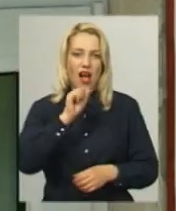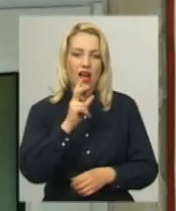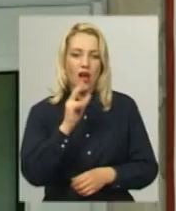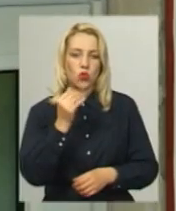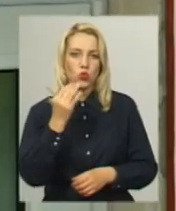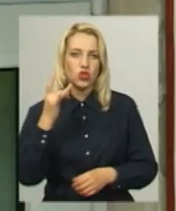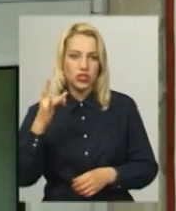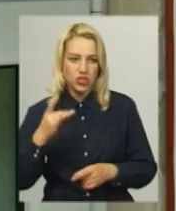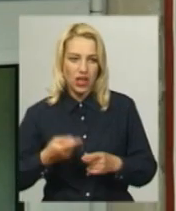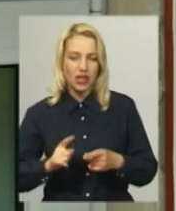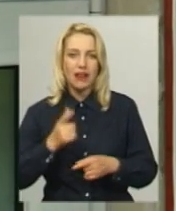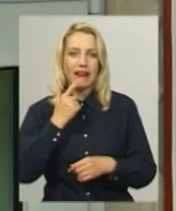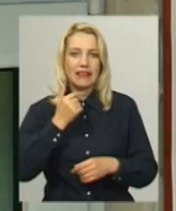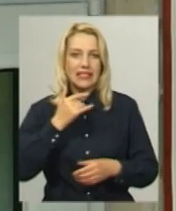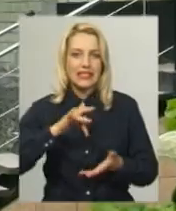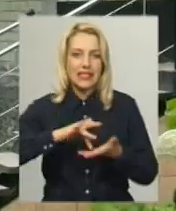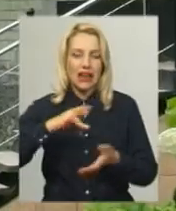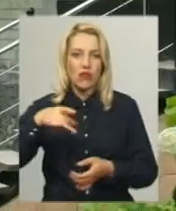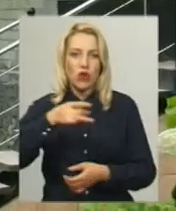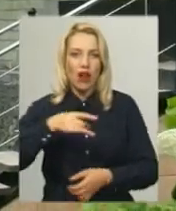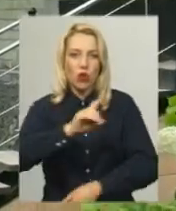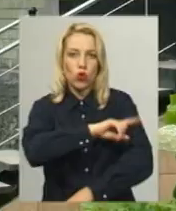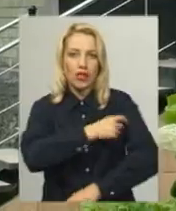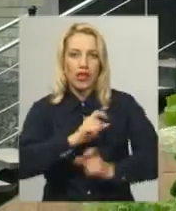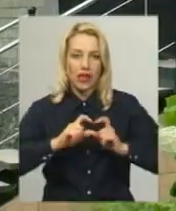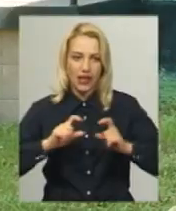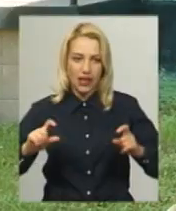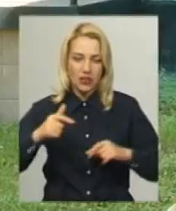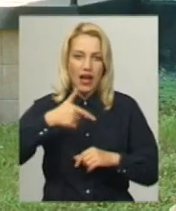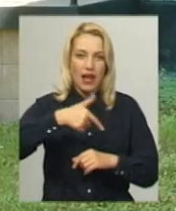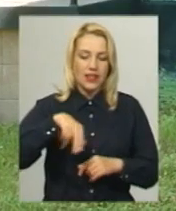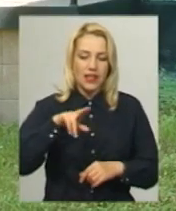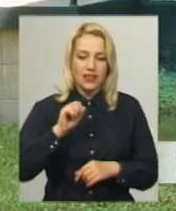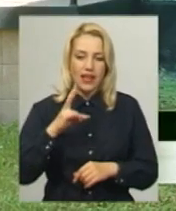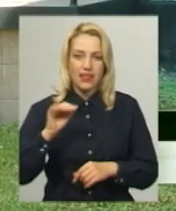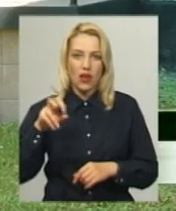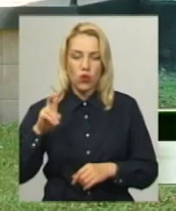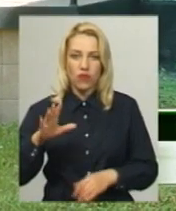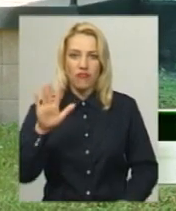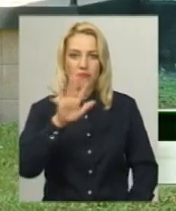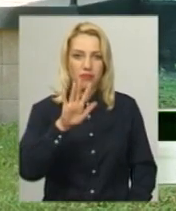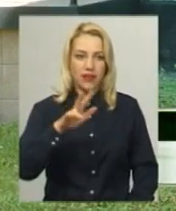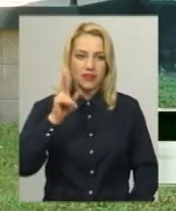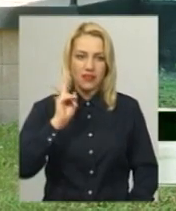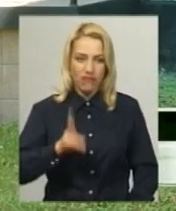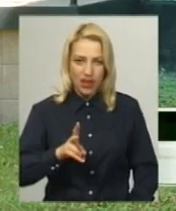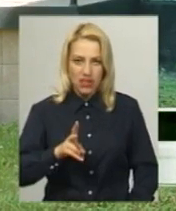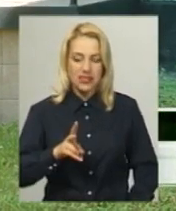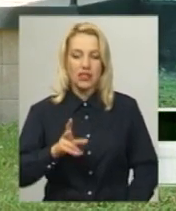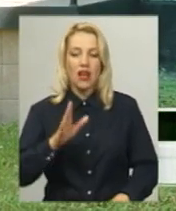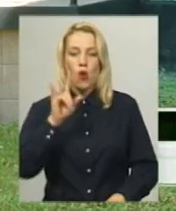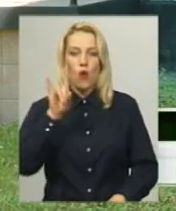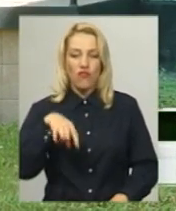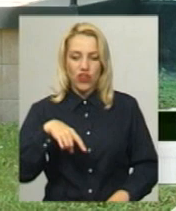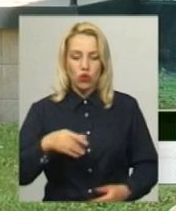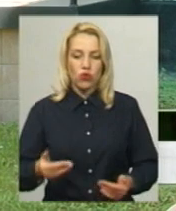гінекологічного відділення Красирівської центральної районної лікарні Ганна Данилюк. 5.20, у вікно життя було підкинуто